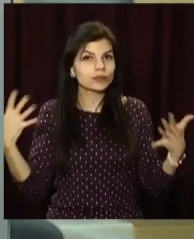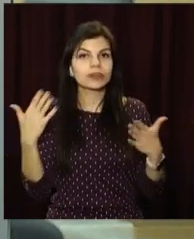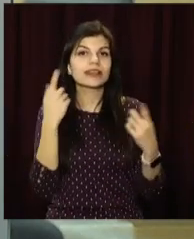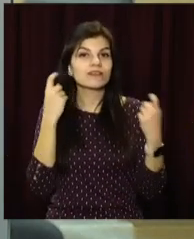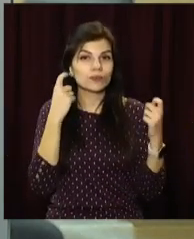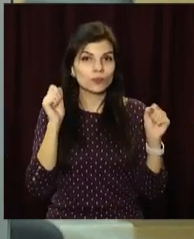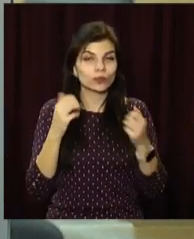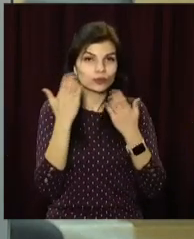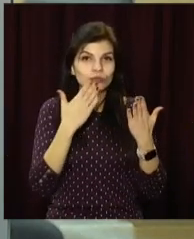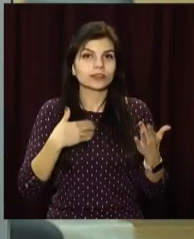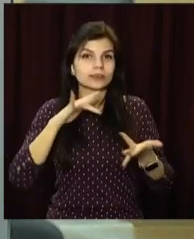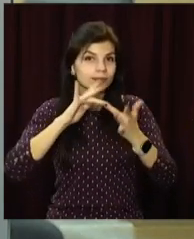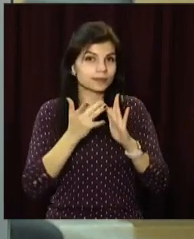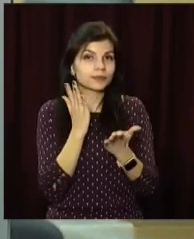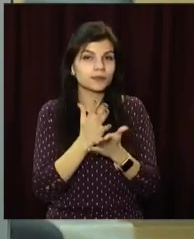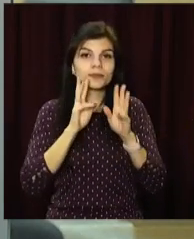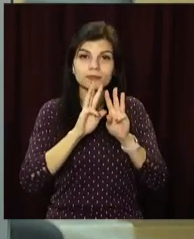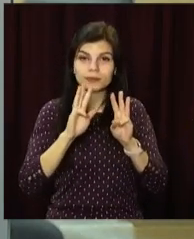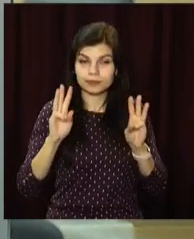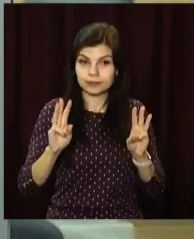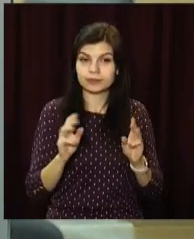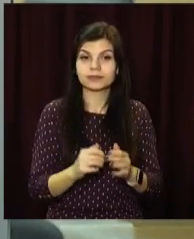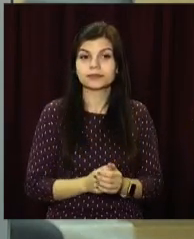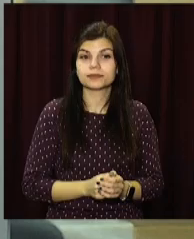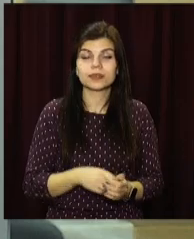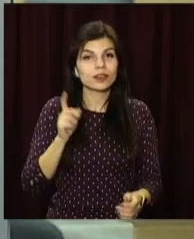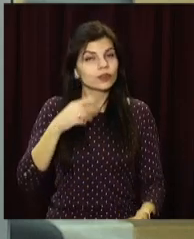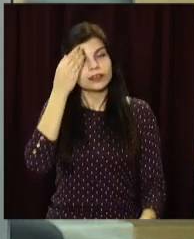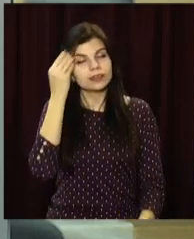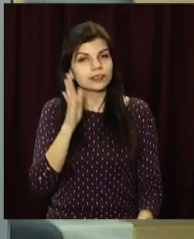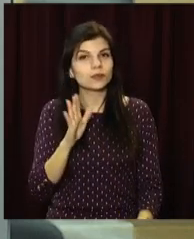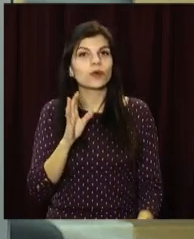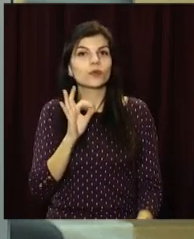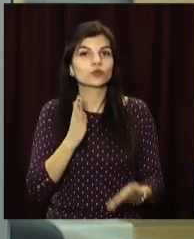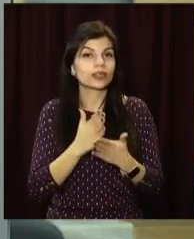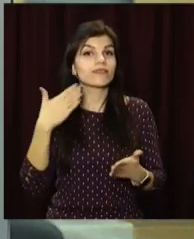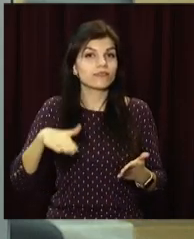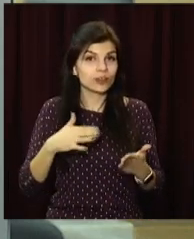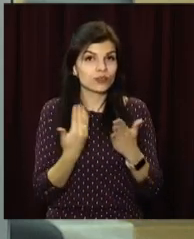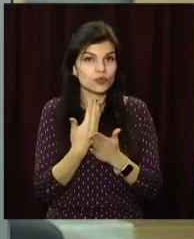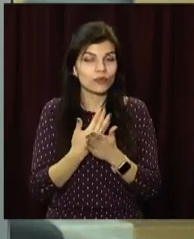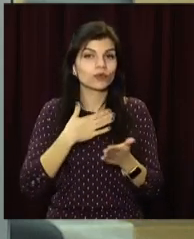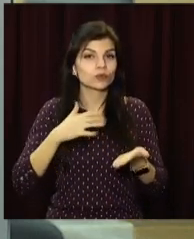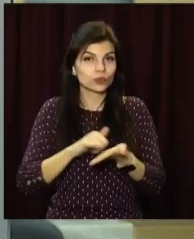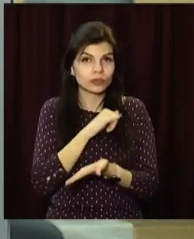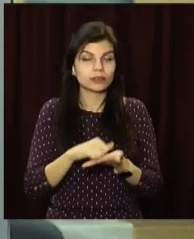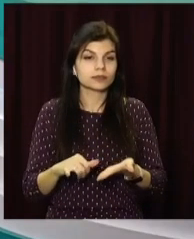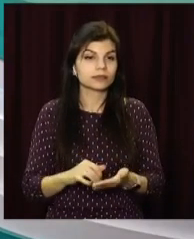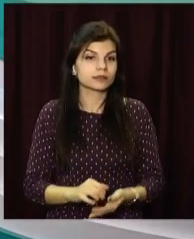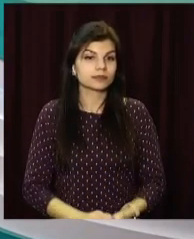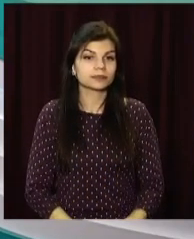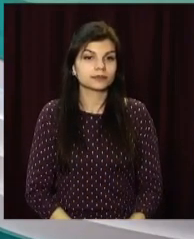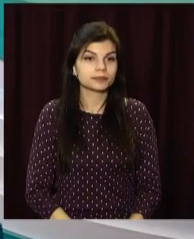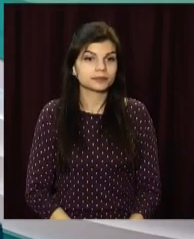інформації ви зможете прочитати на нашому сайті opentv.media. Та не забувайте про сюжети в соціальних мережах і на нашому ютуб-каналі.